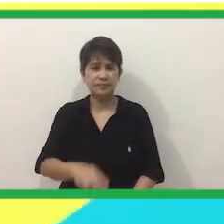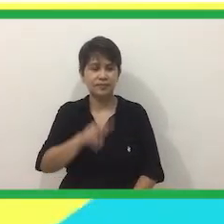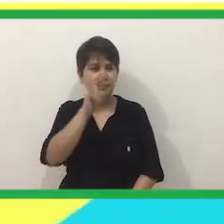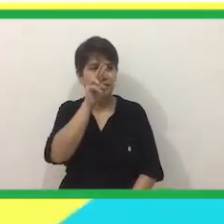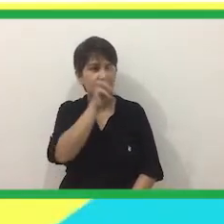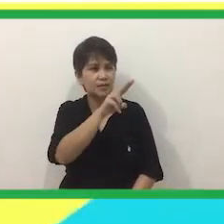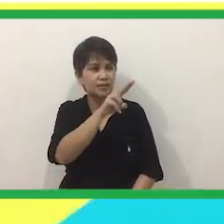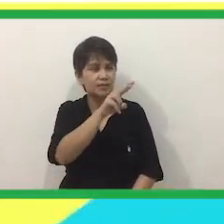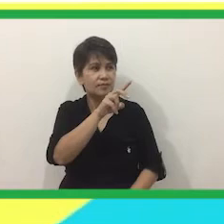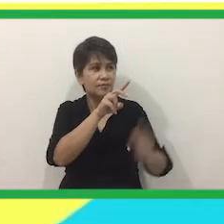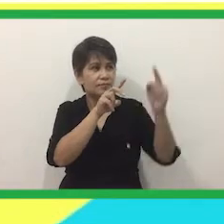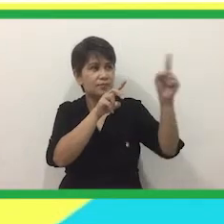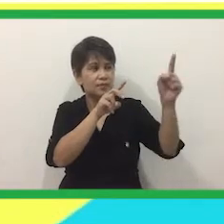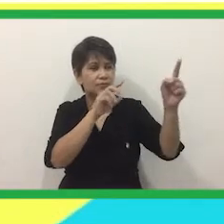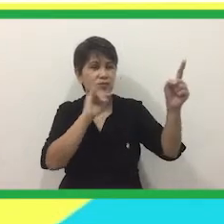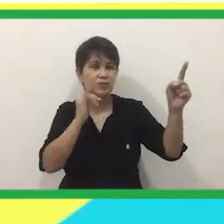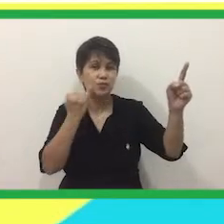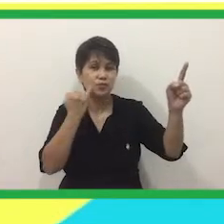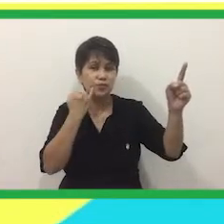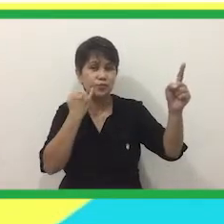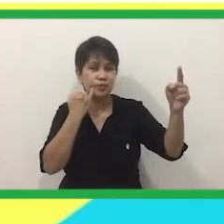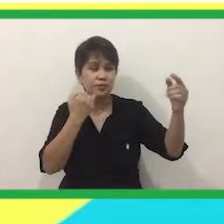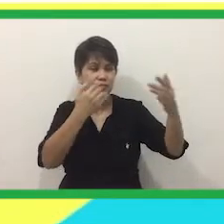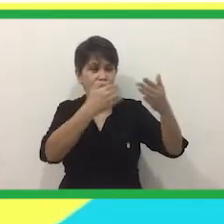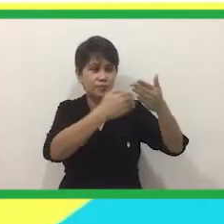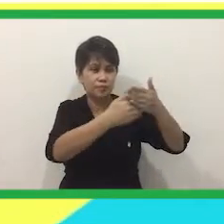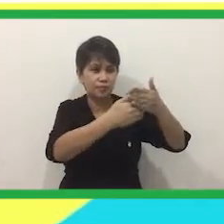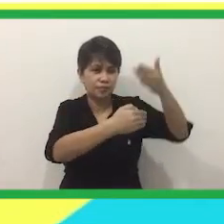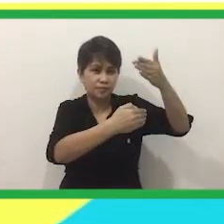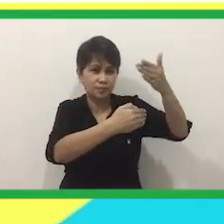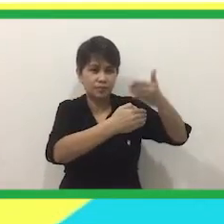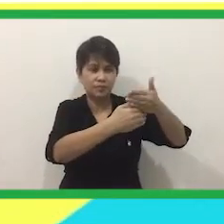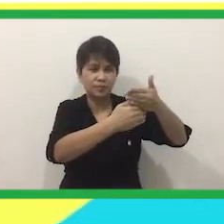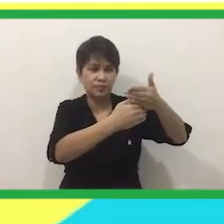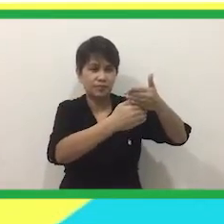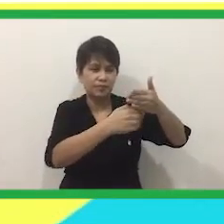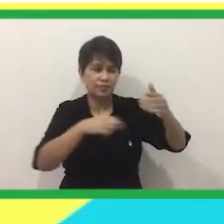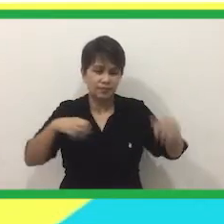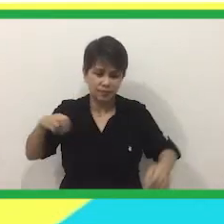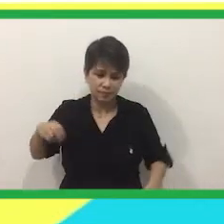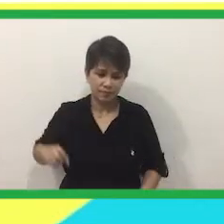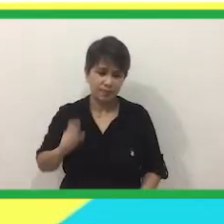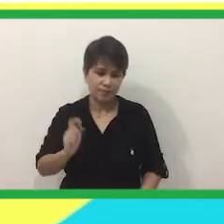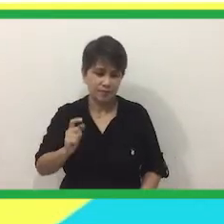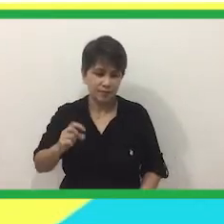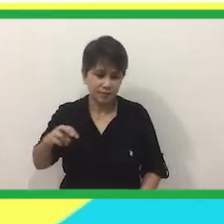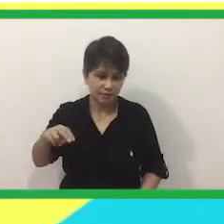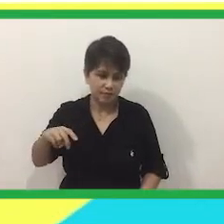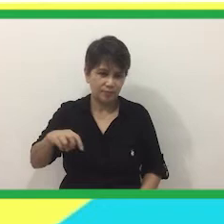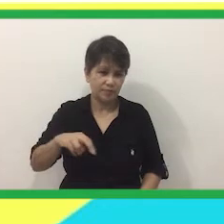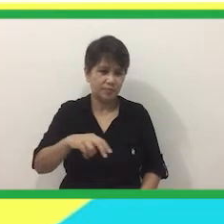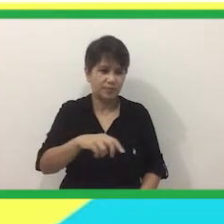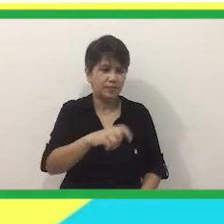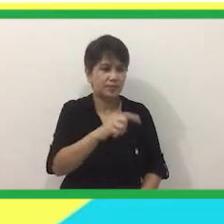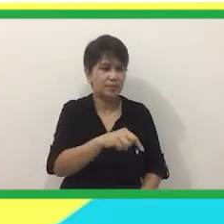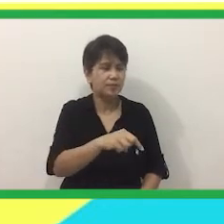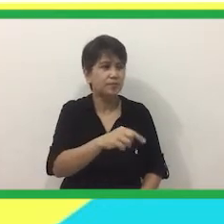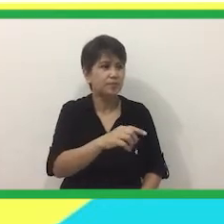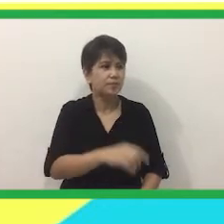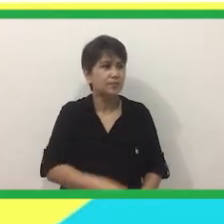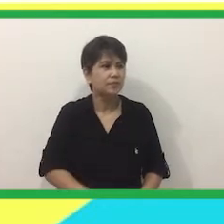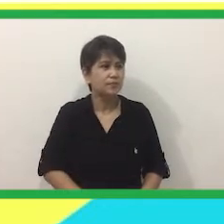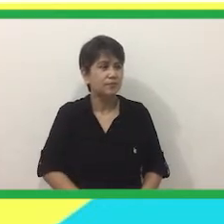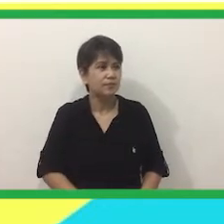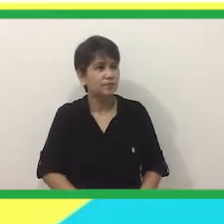Nakita Nakita Ni Ella Si Julie Na Nakadungaw Sa Kanilang Bintana Dali Dali Siyang Pumunta Sa Kanilang Bintana At